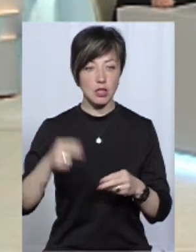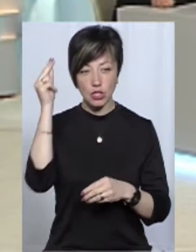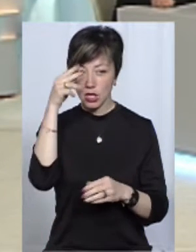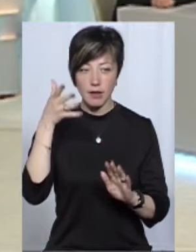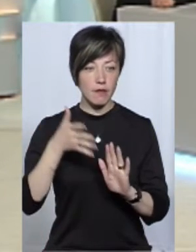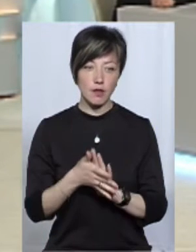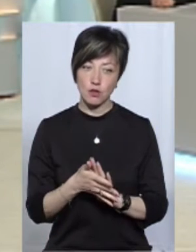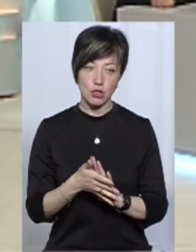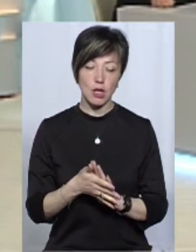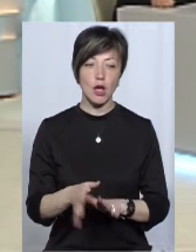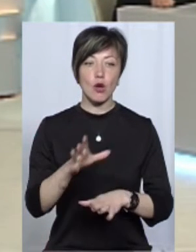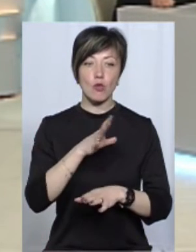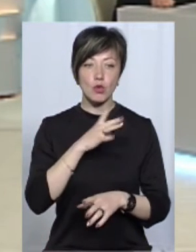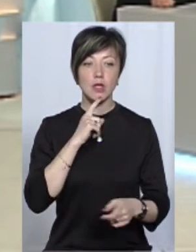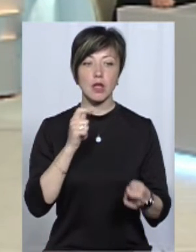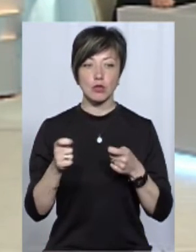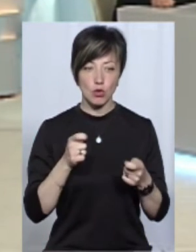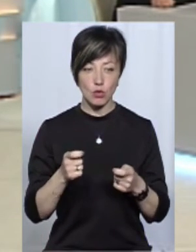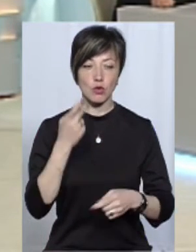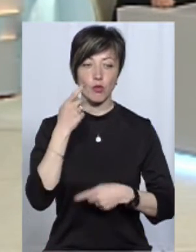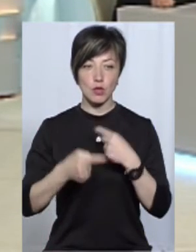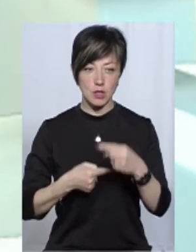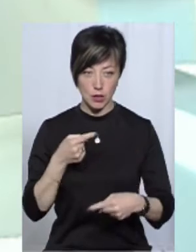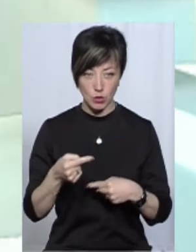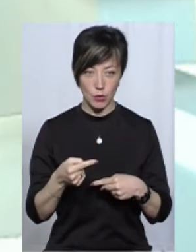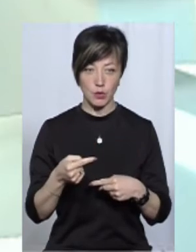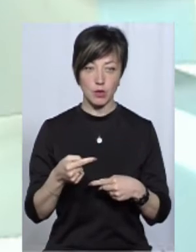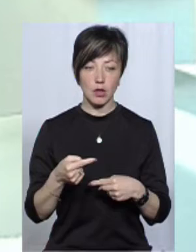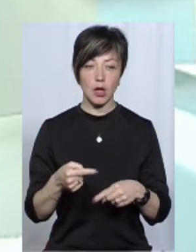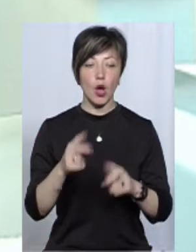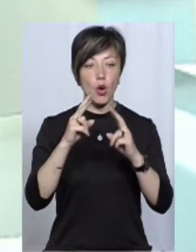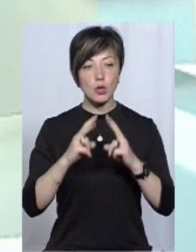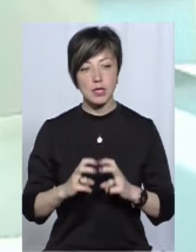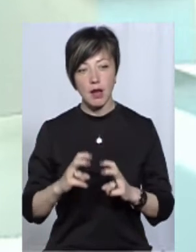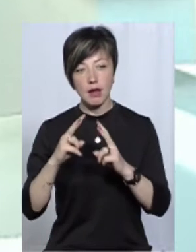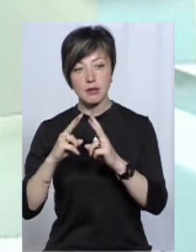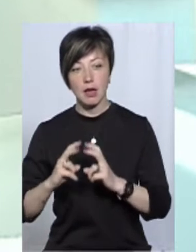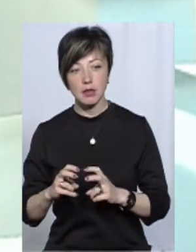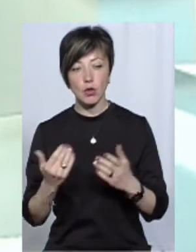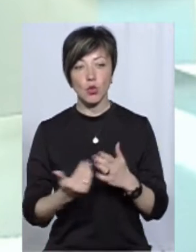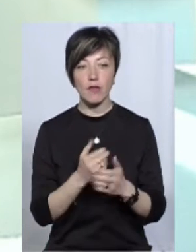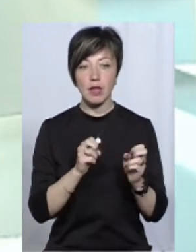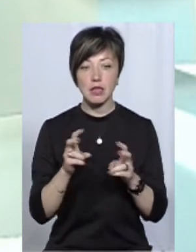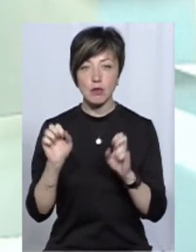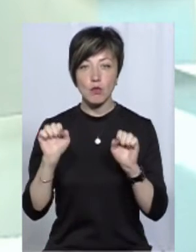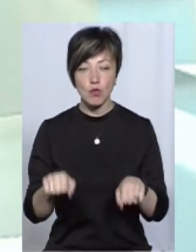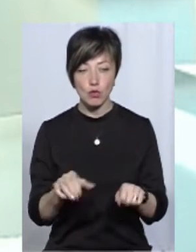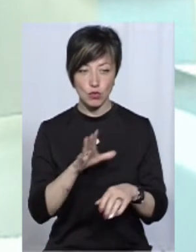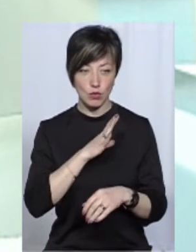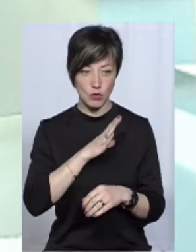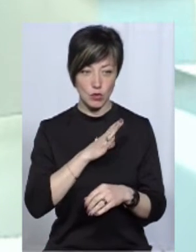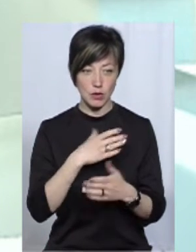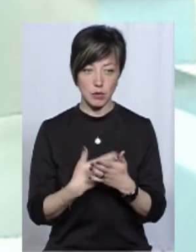вивчена. І тому бути насторожі постійно, розглядати ті нові ризики, які можуть